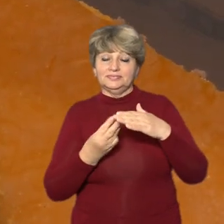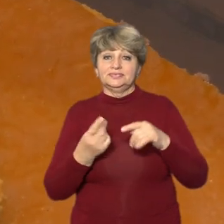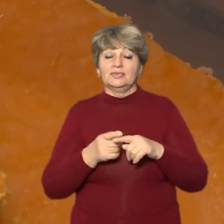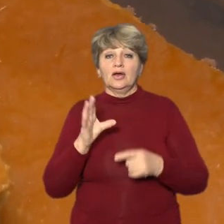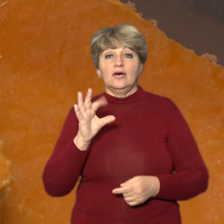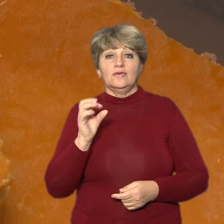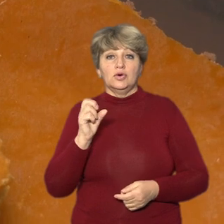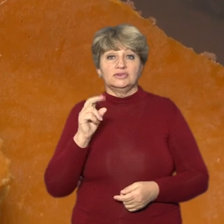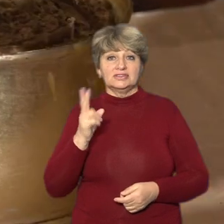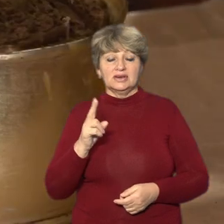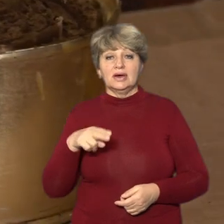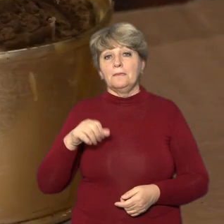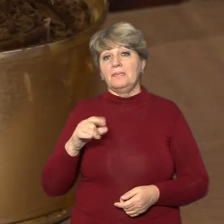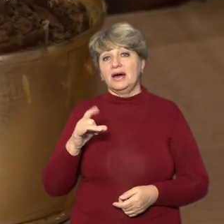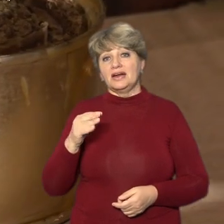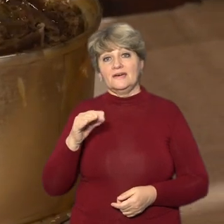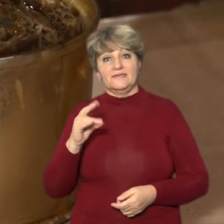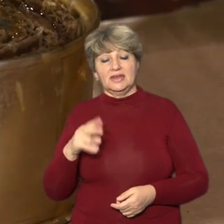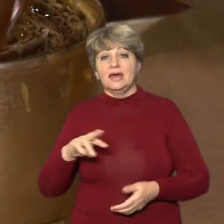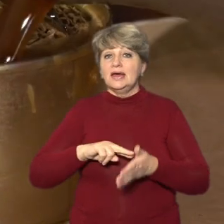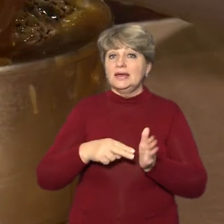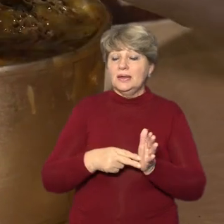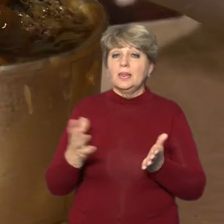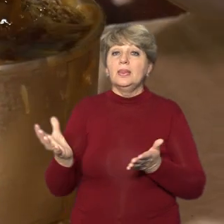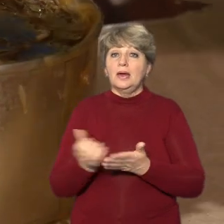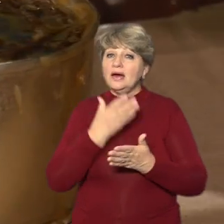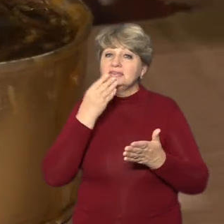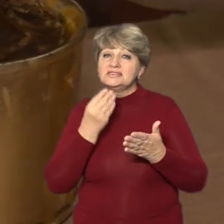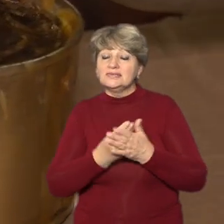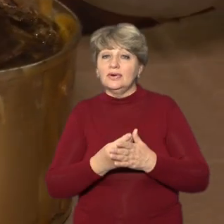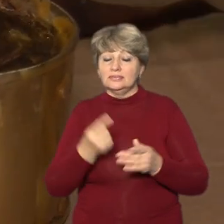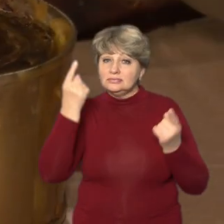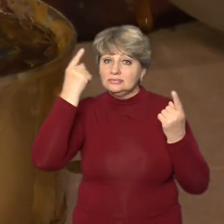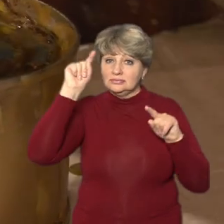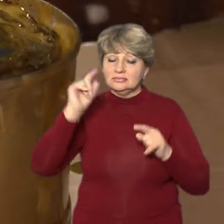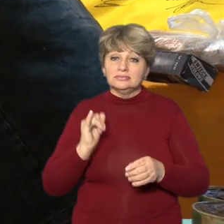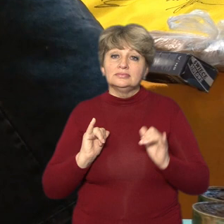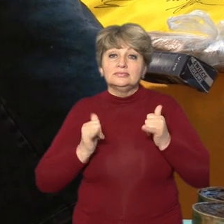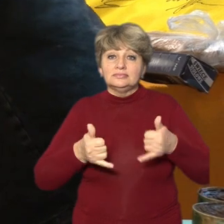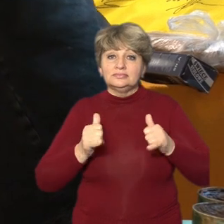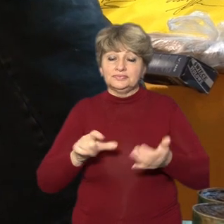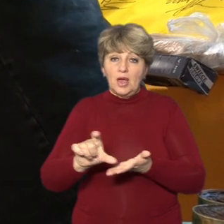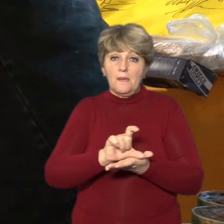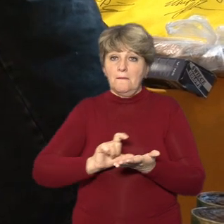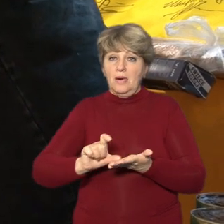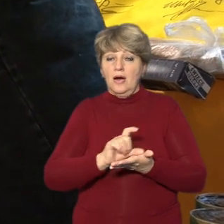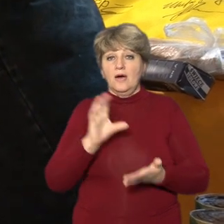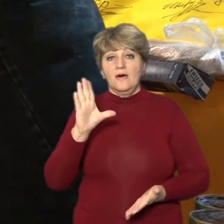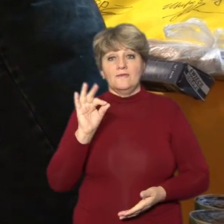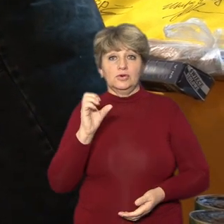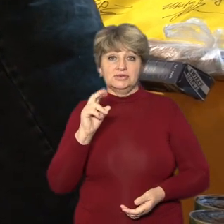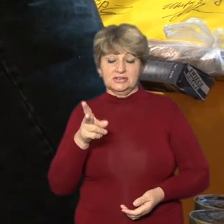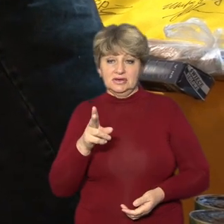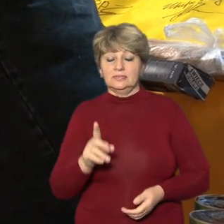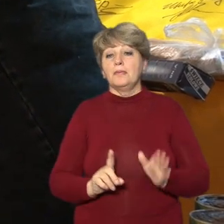воскових свічок та парафіну. Каже, задля економії винайшла свій спосіб заливання баночок воском. Спочатку треба трошки залити,